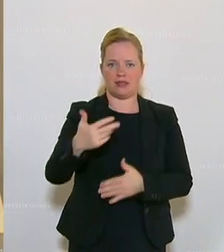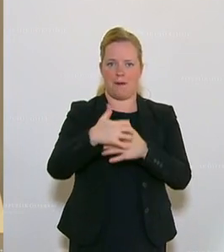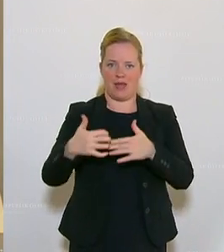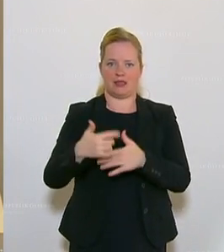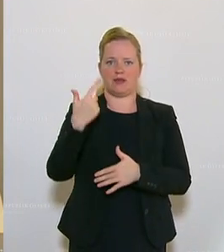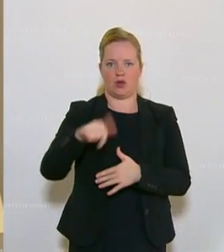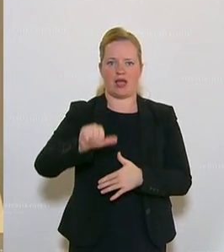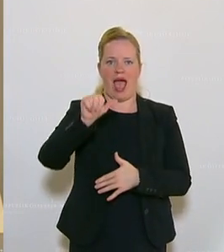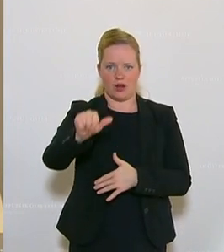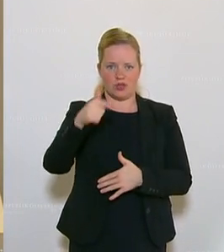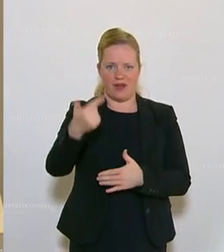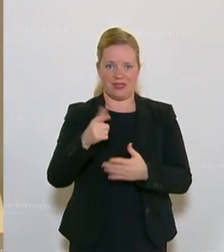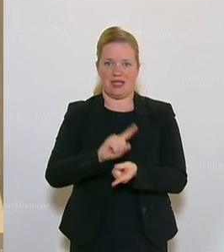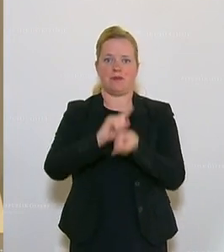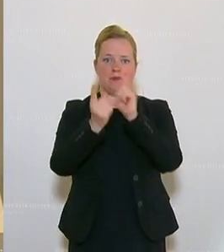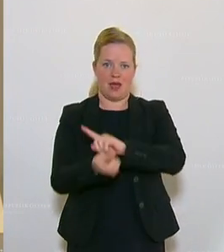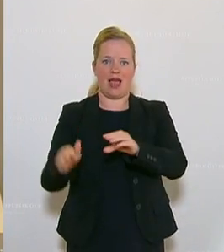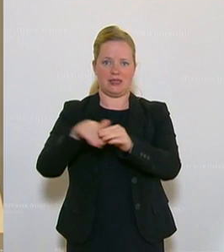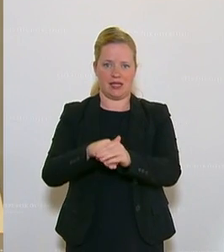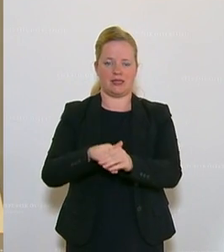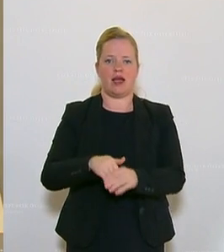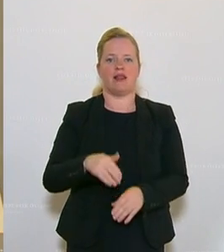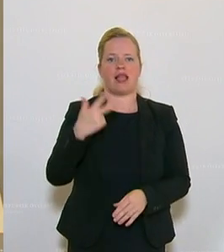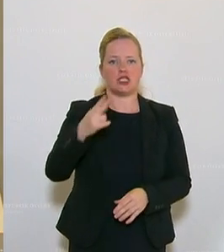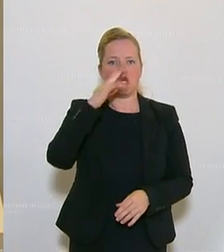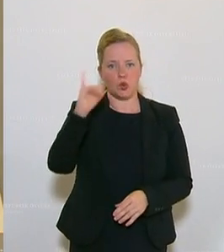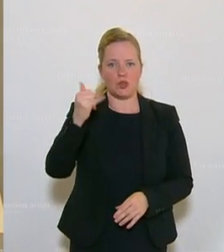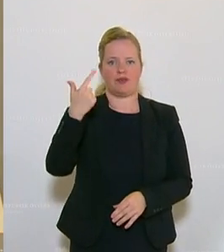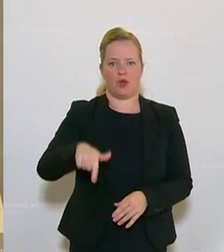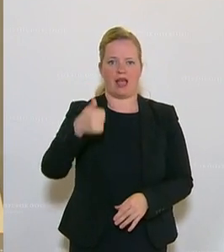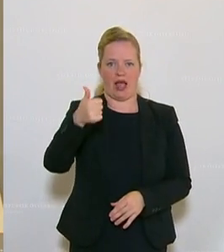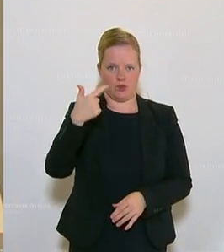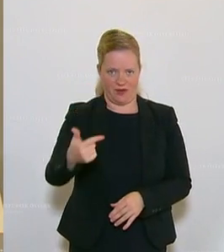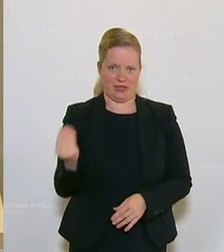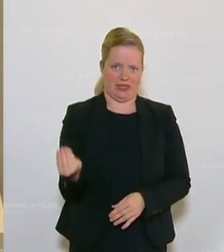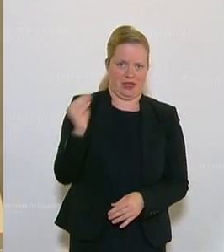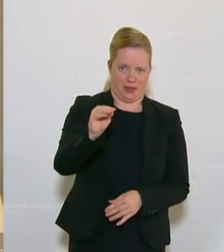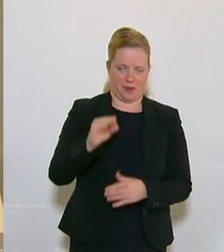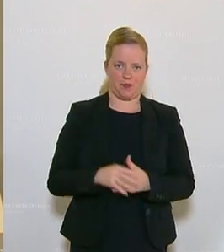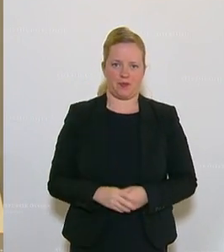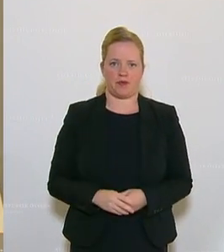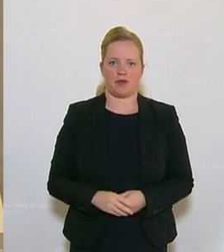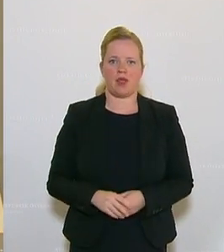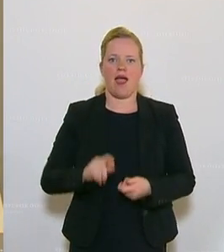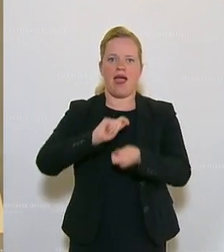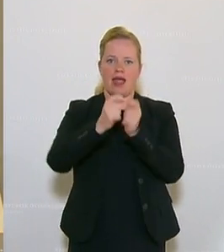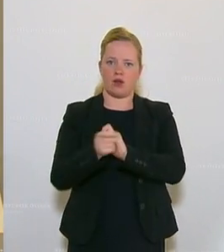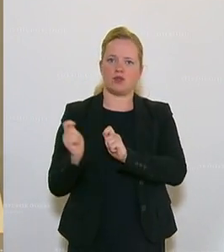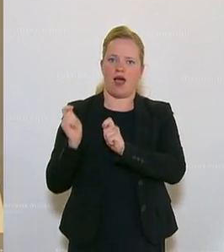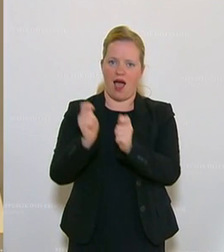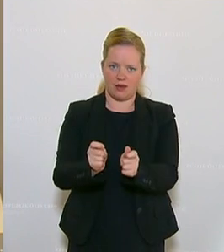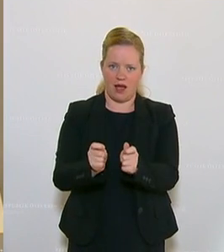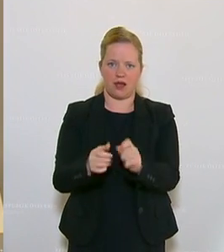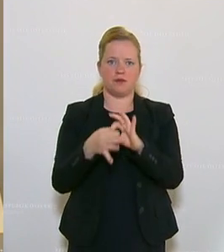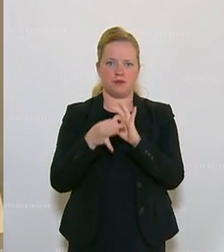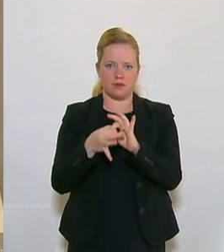2021 durch das Datum 30. Juni 2021 ersetzt. Und den Abänderungsantrag